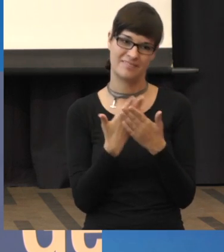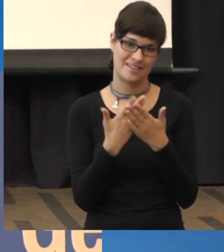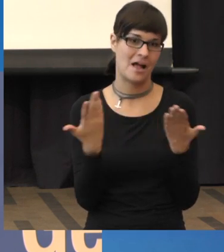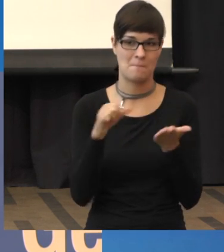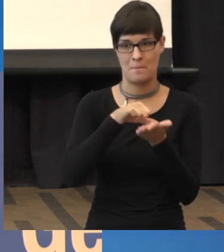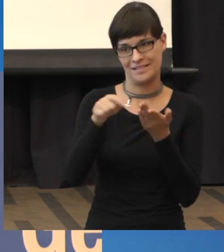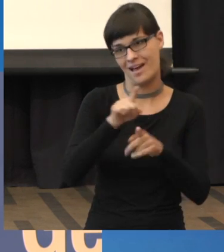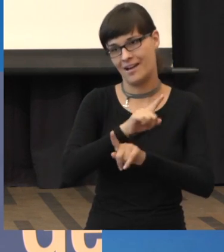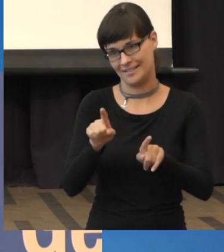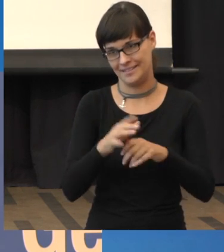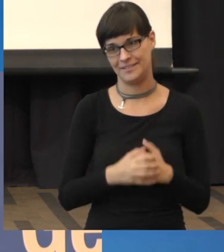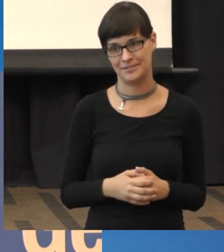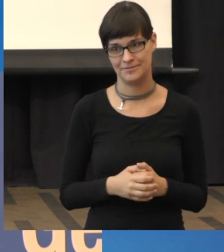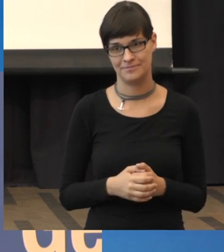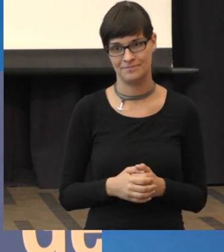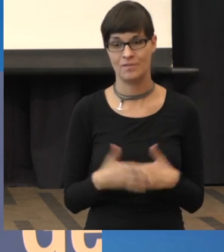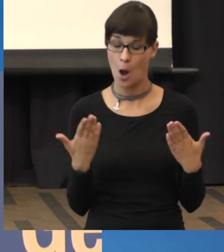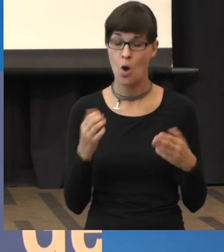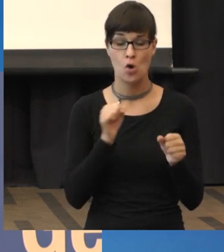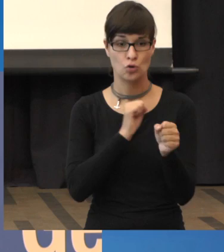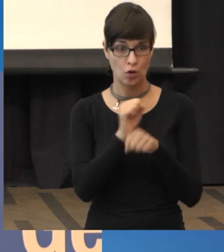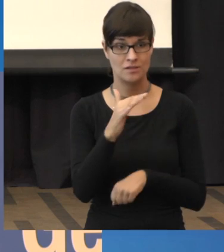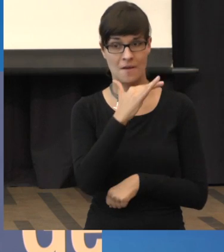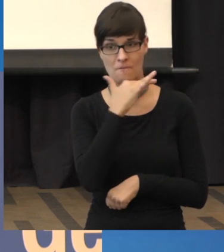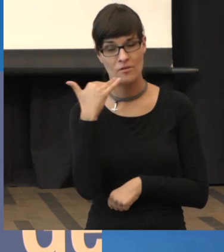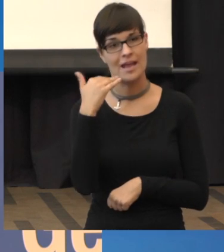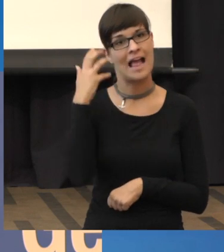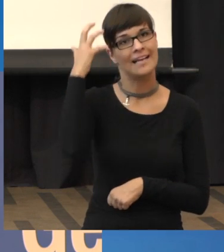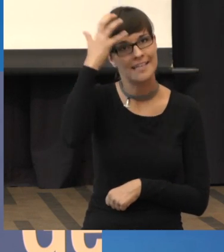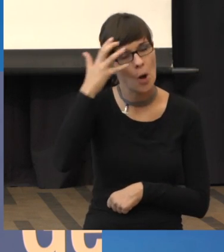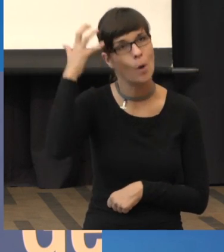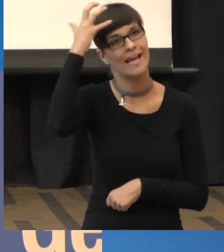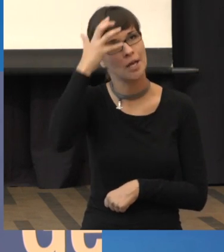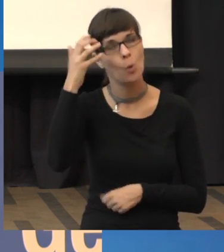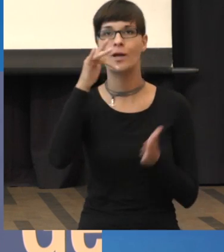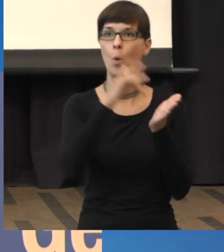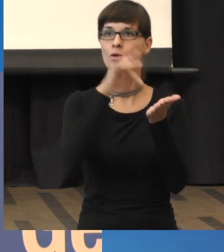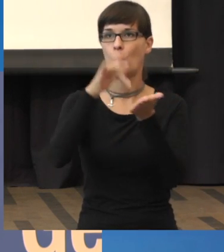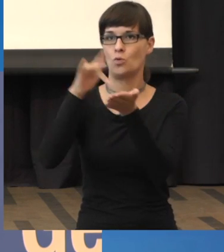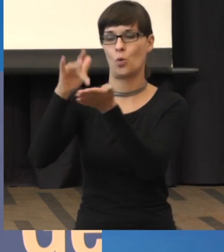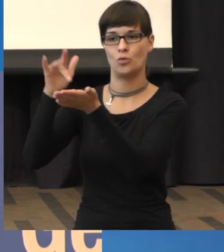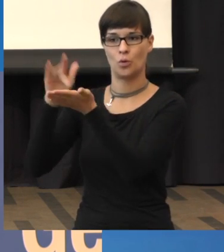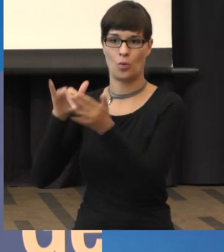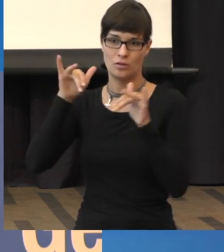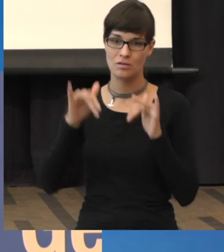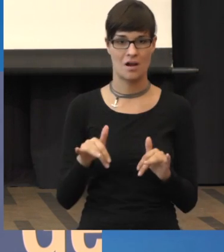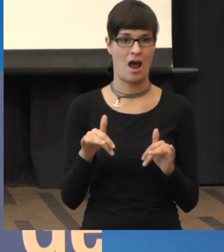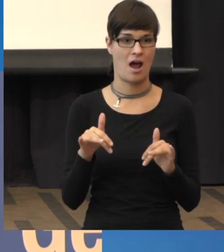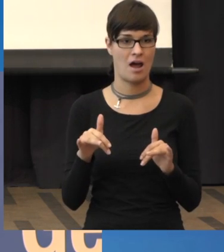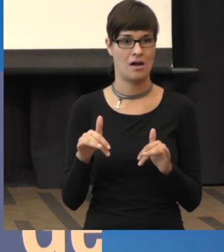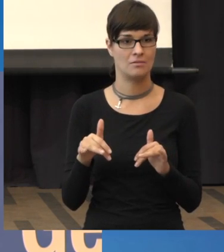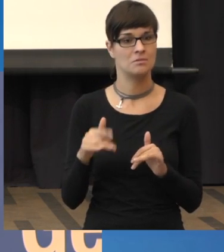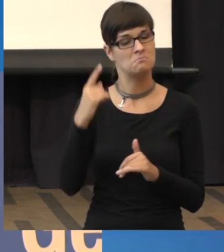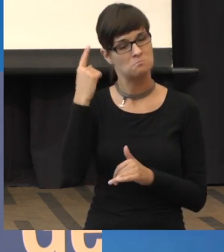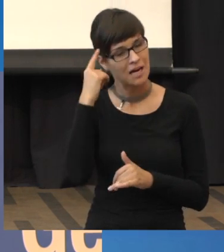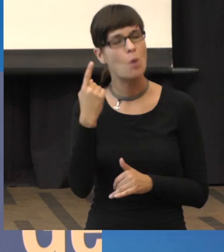signifikant verbessert. Aber es gibt viele theoretische Gründe, auch das, was man über die Krankheit inzwischen weiß, dass es